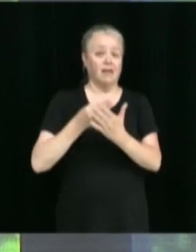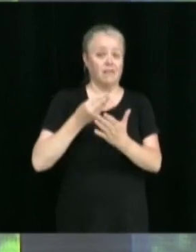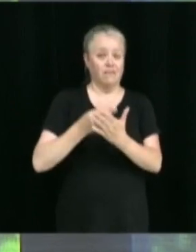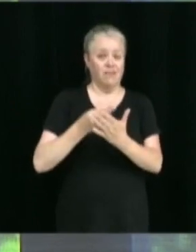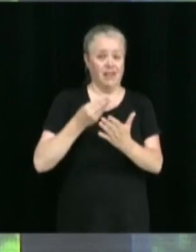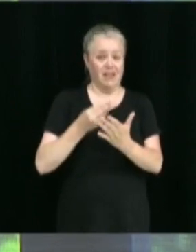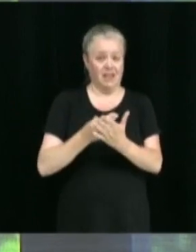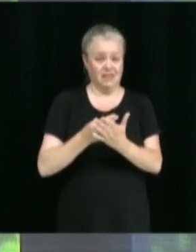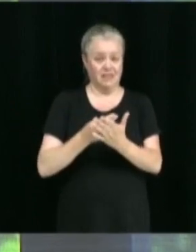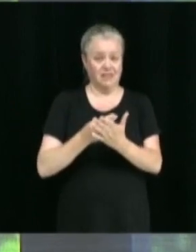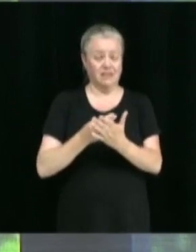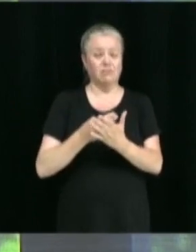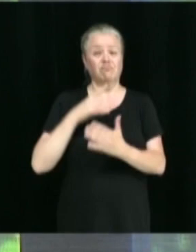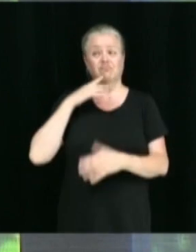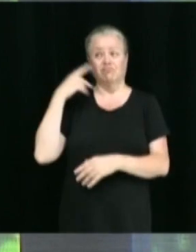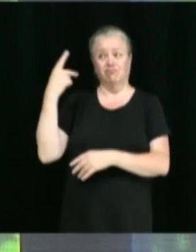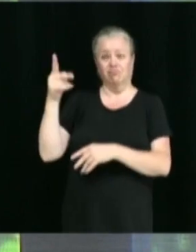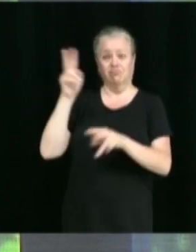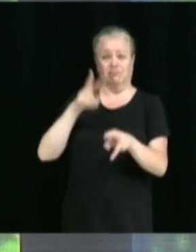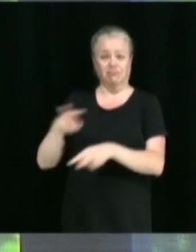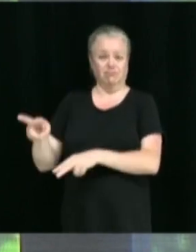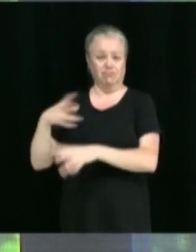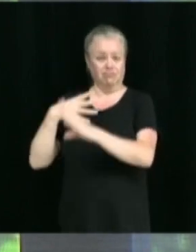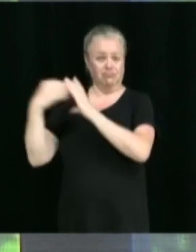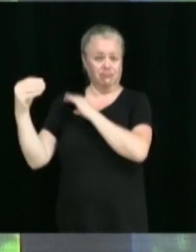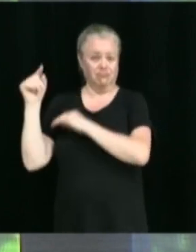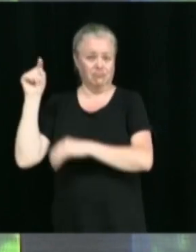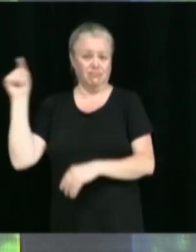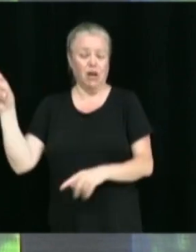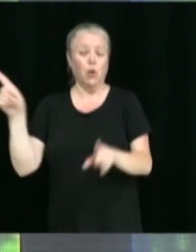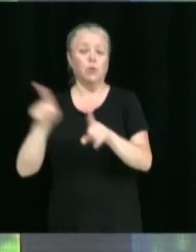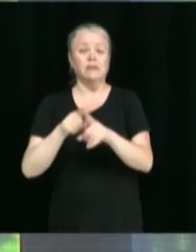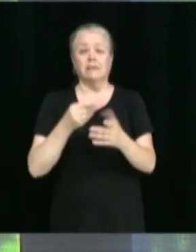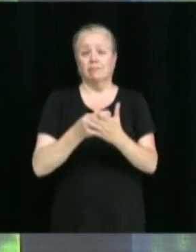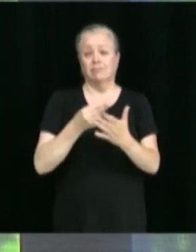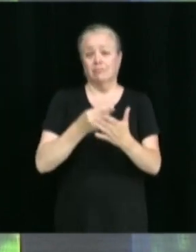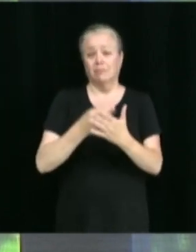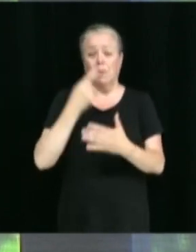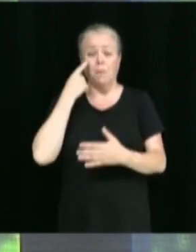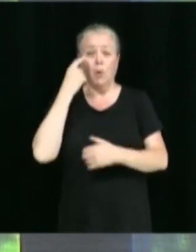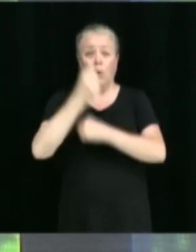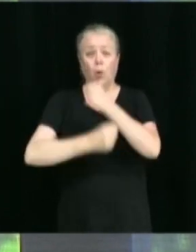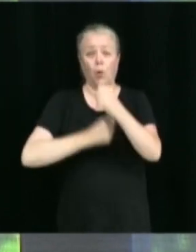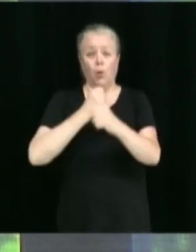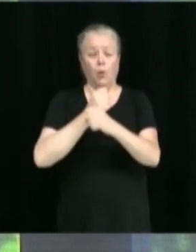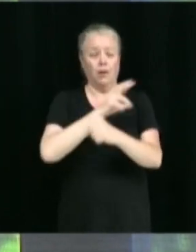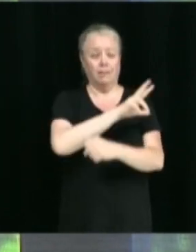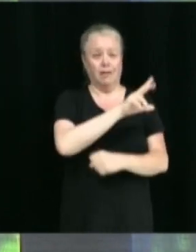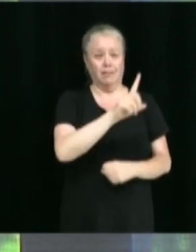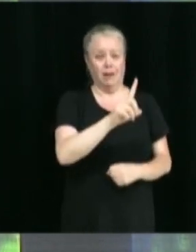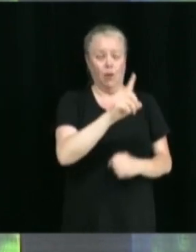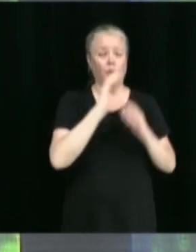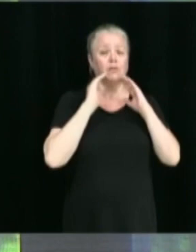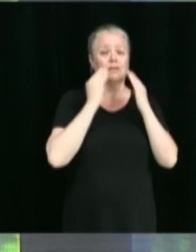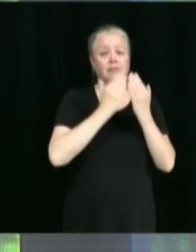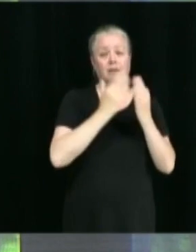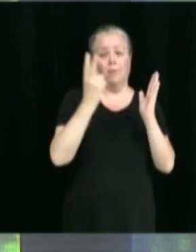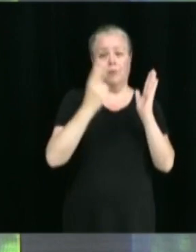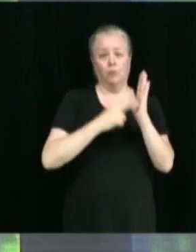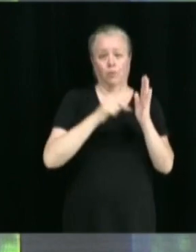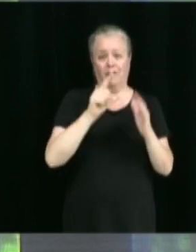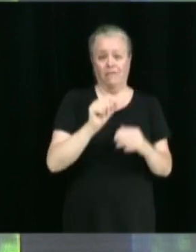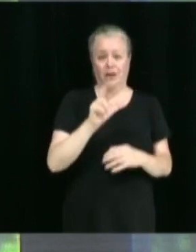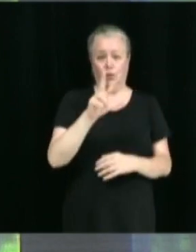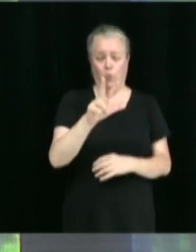consolidés du vérificateur externe et de la trésorerie pour l'exercice financier du 31 décembre 2023. Alors, je vais vous inviter à